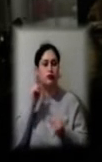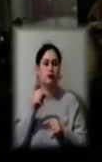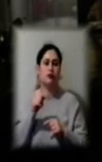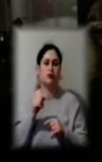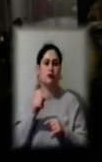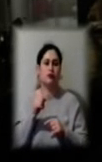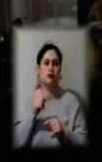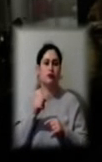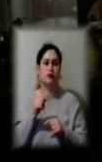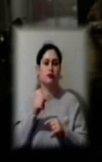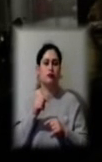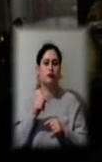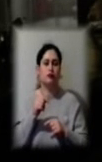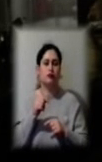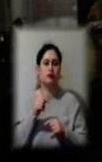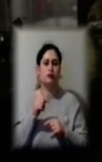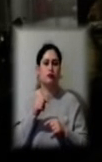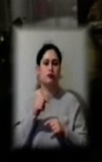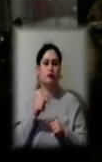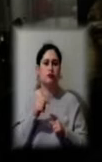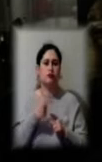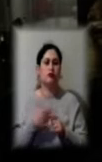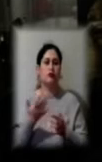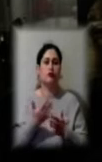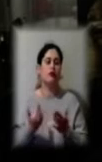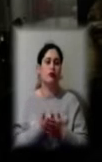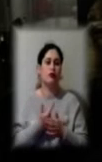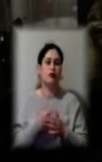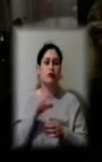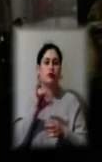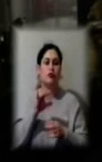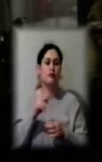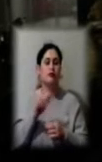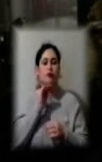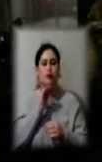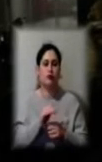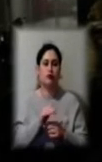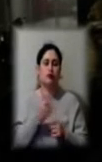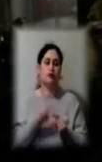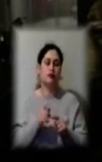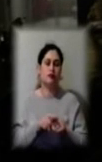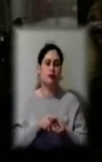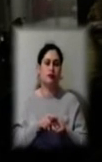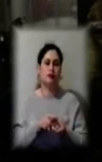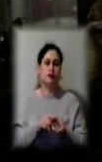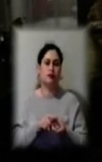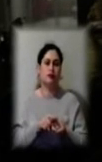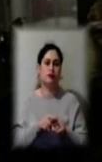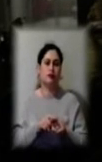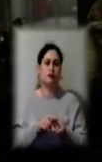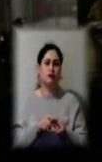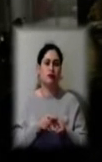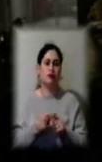новий досвід. Ось, і у нас поки було